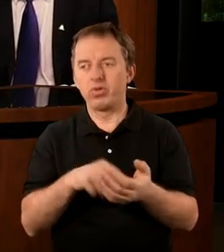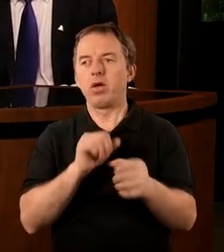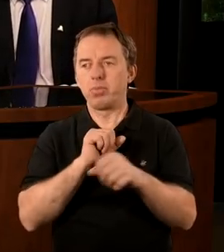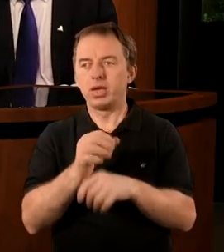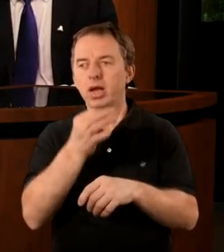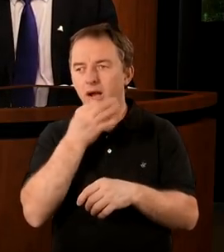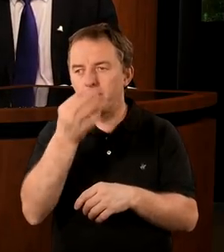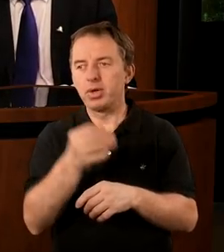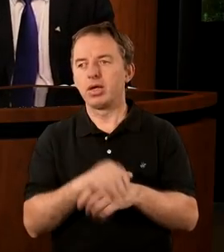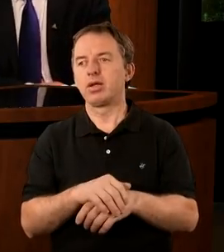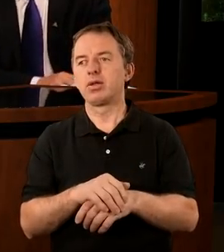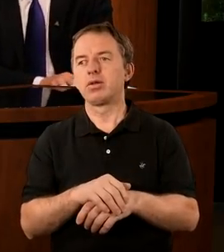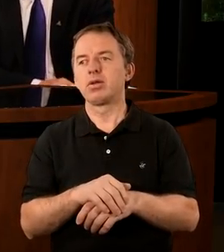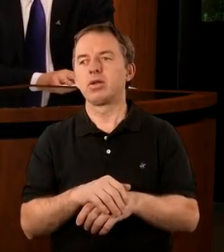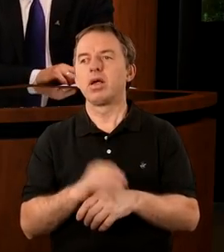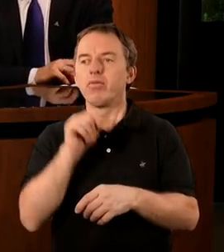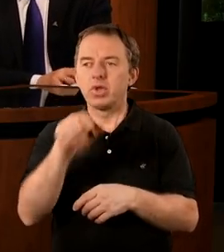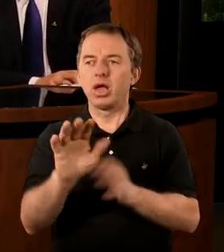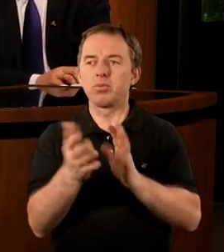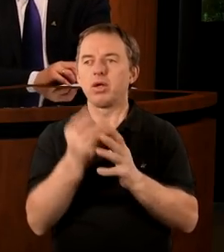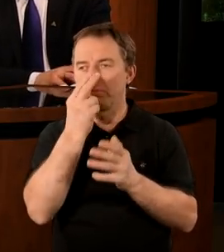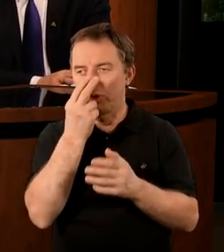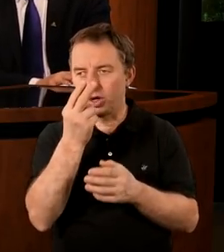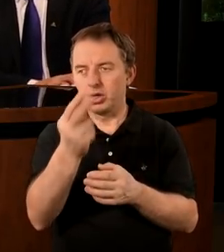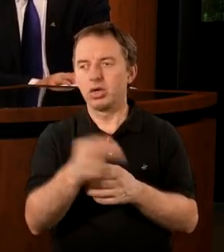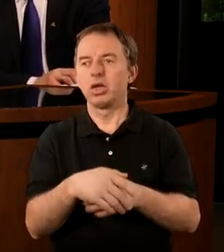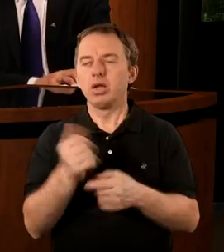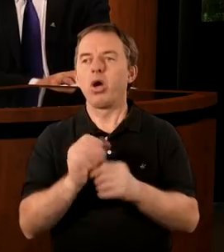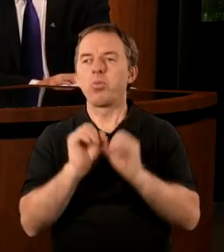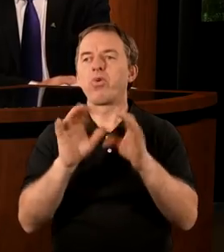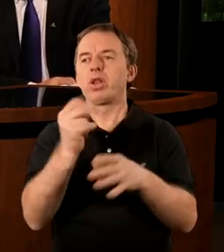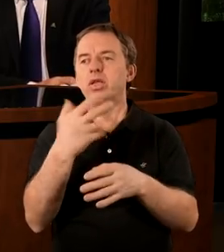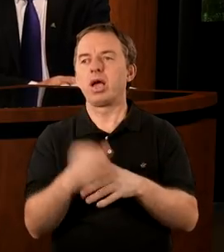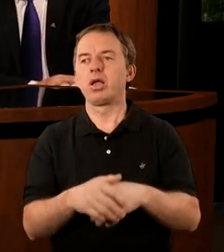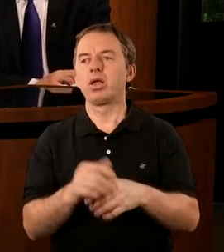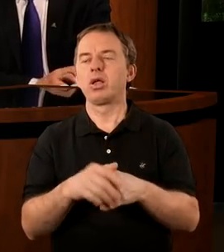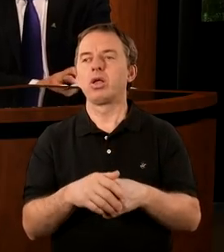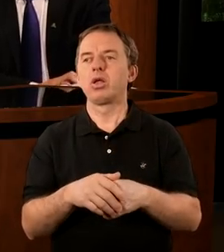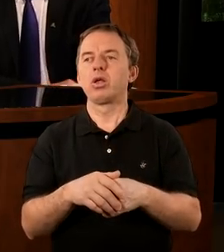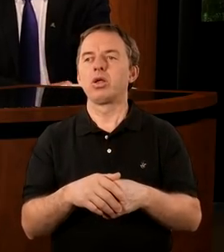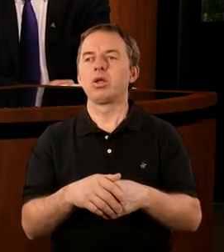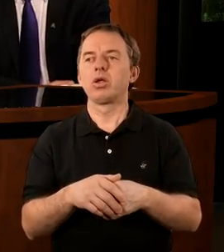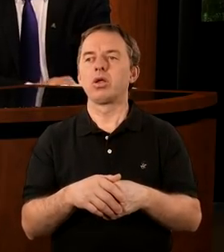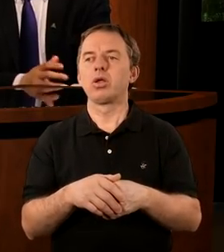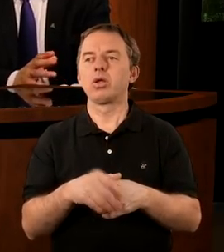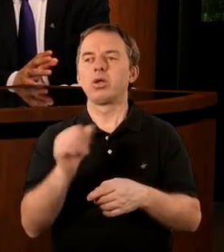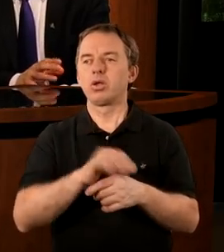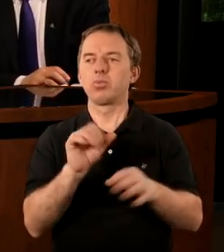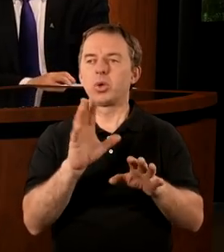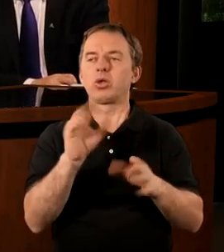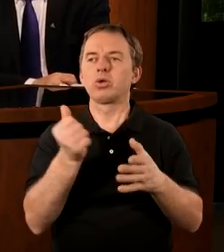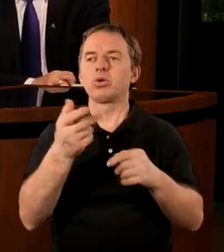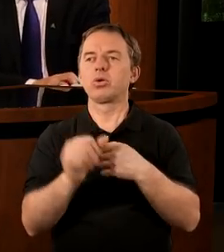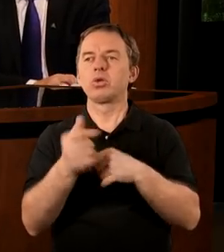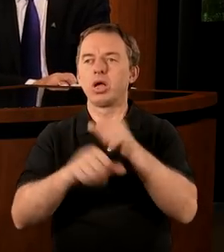być lepiej, teoretycznie. A ja myślę w ten sposób. Baczmy na czas powstania Księgi Apokalipsy. Mówi się, że około tak,